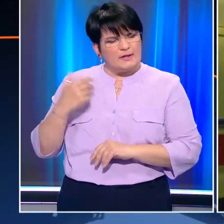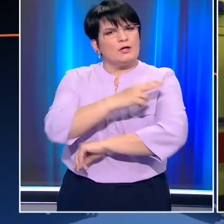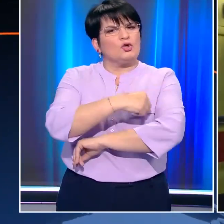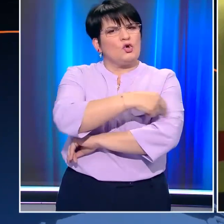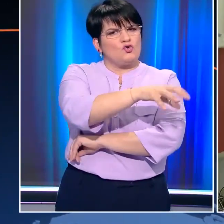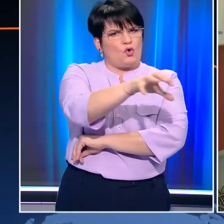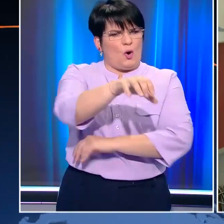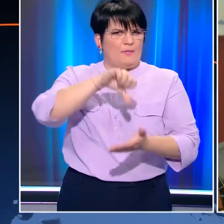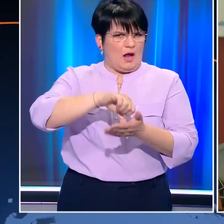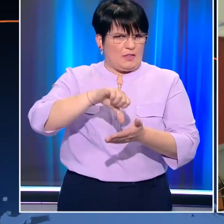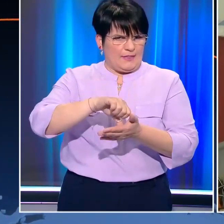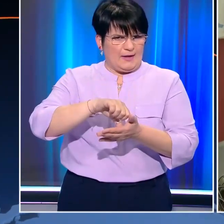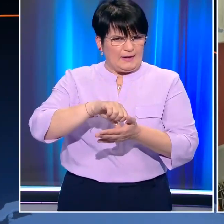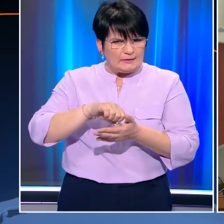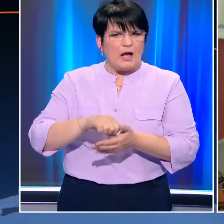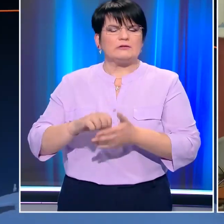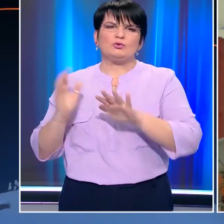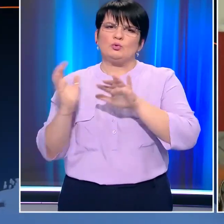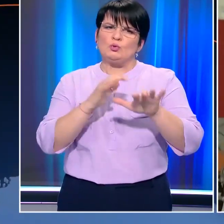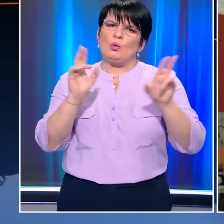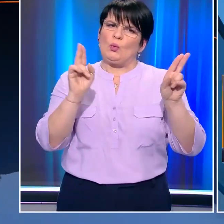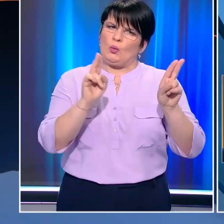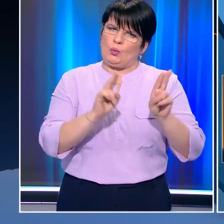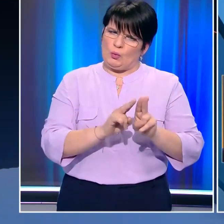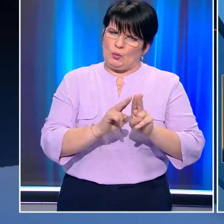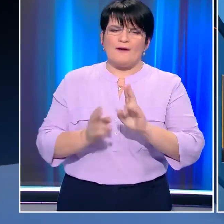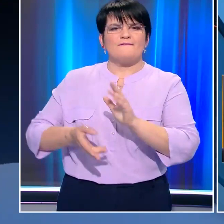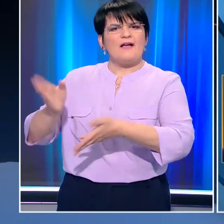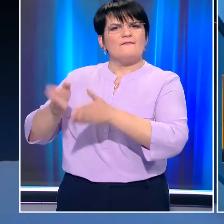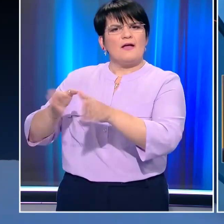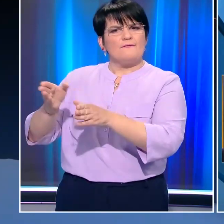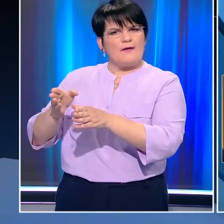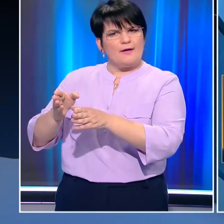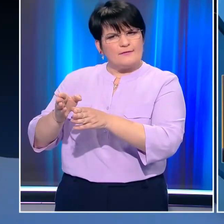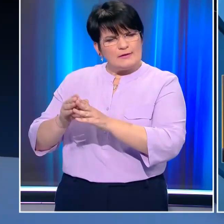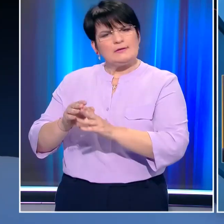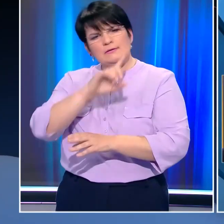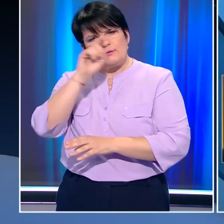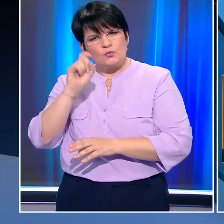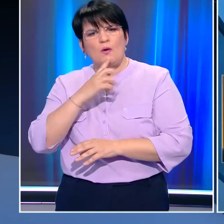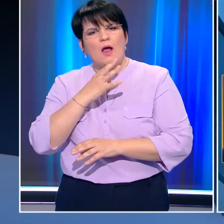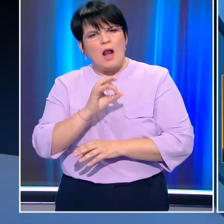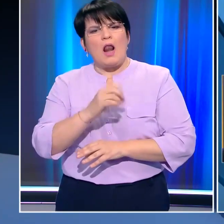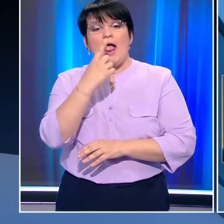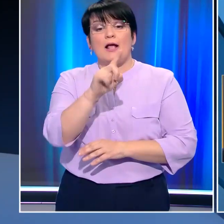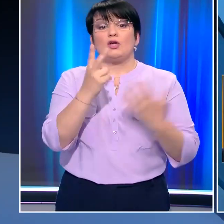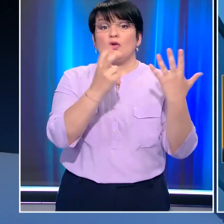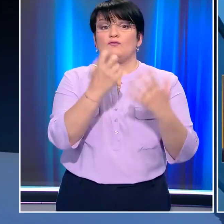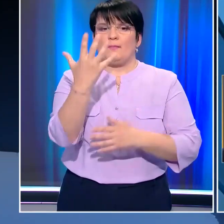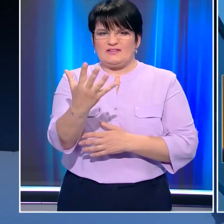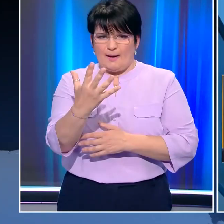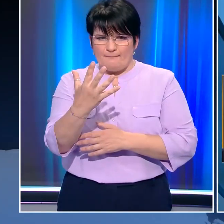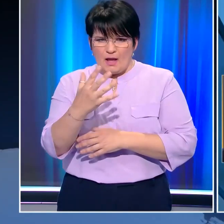νοσοκομεία της Αττικής είναι λιγότερες από τα εξιτήρια. Δύσκολη εφημερία χθες. Ήταν 175 εισαγωγές συνολικά, τις